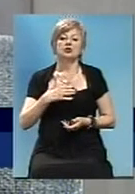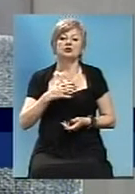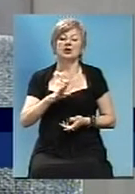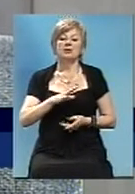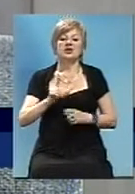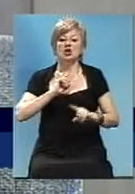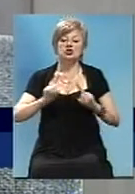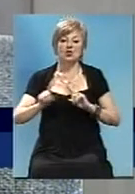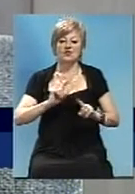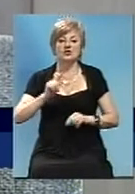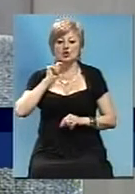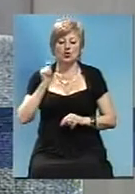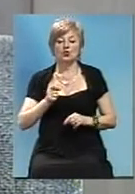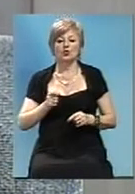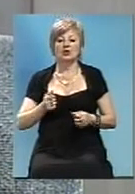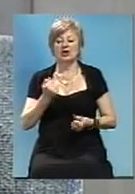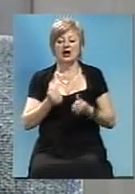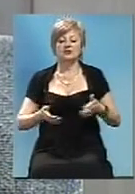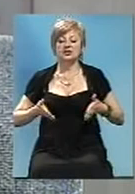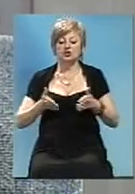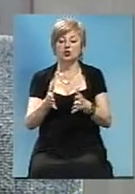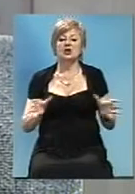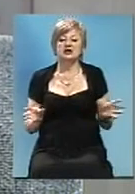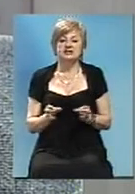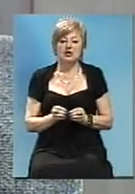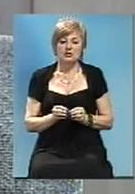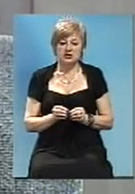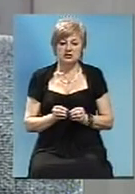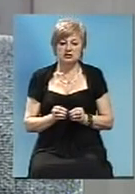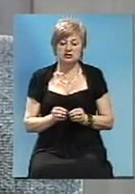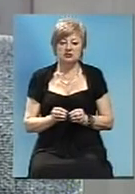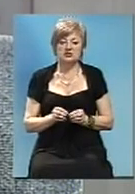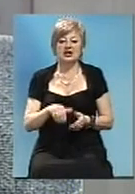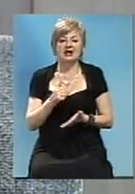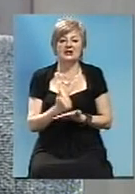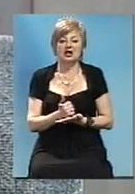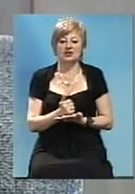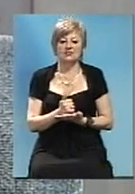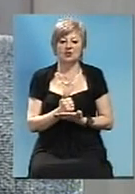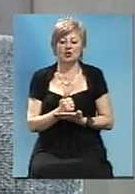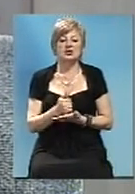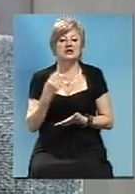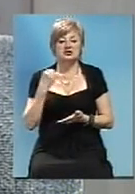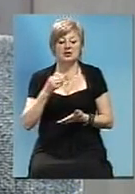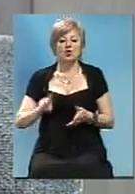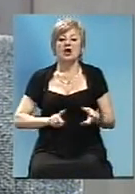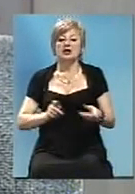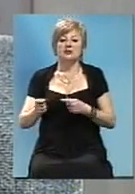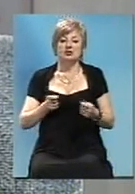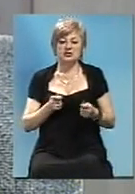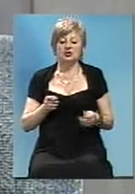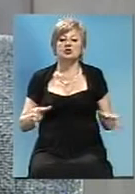совіщання в Укравтодорі совмістно з главою Запорізької адміністрації,